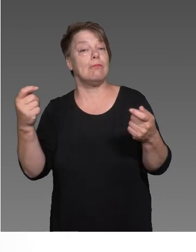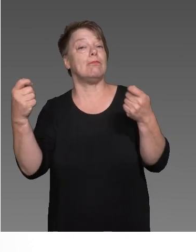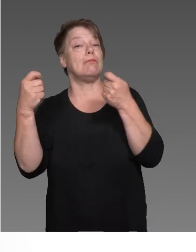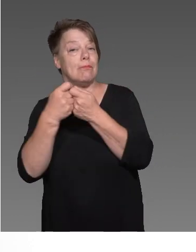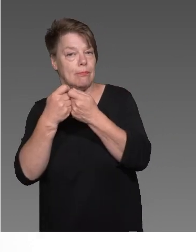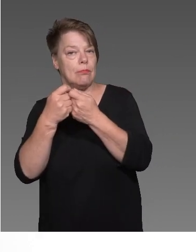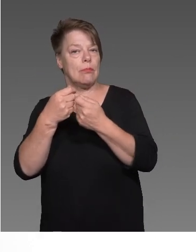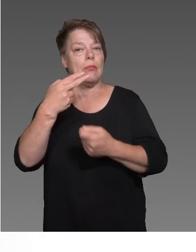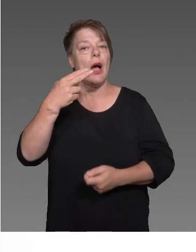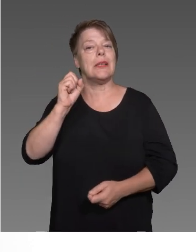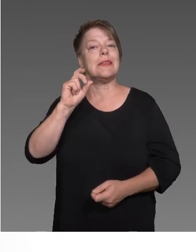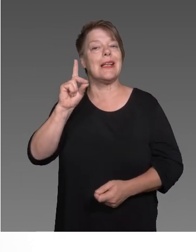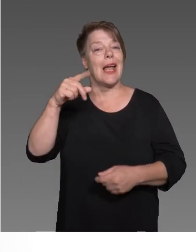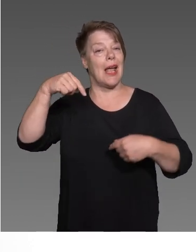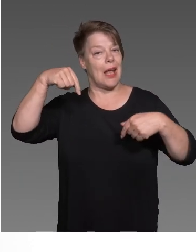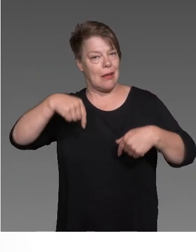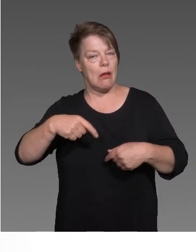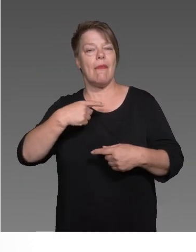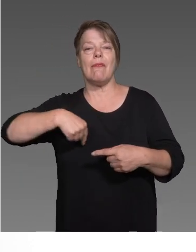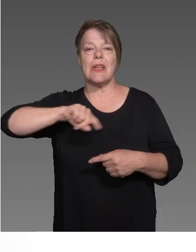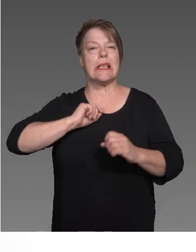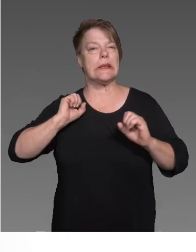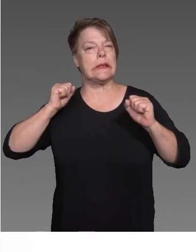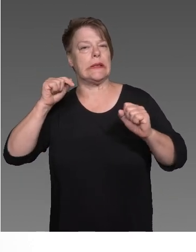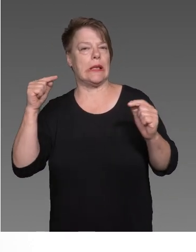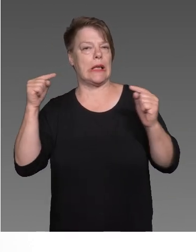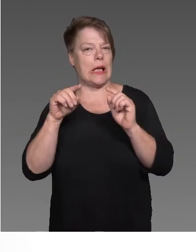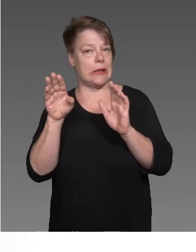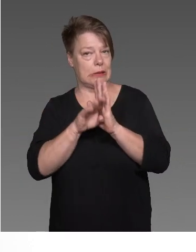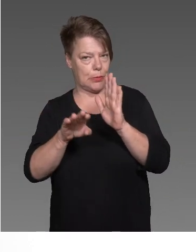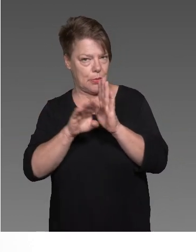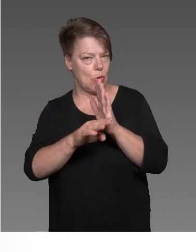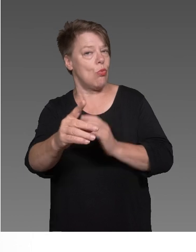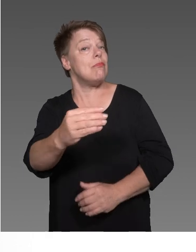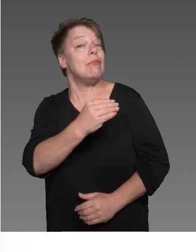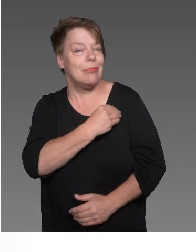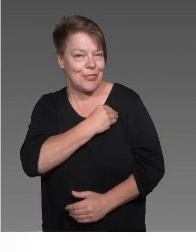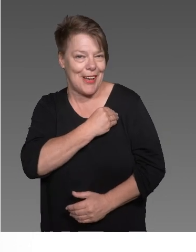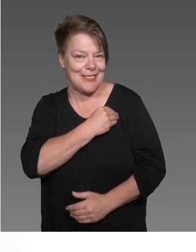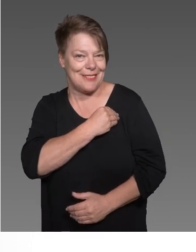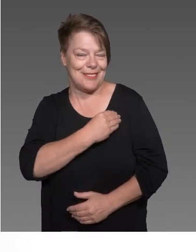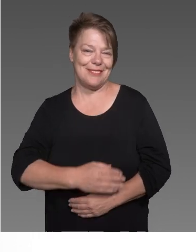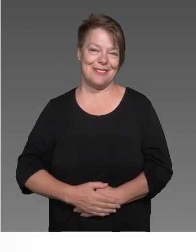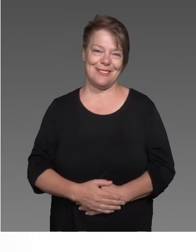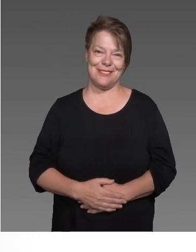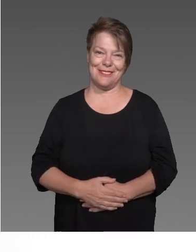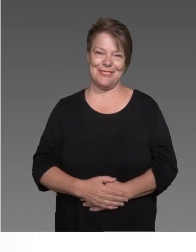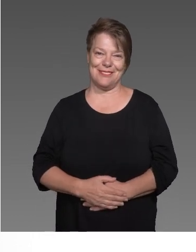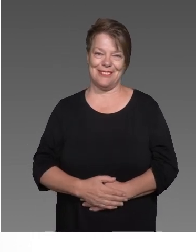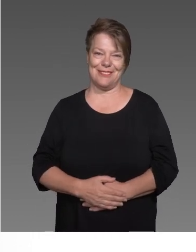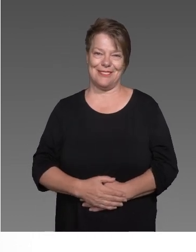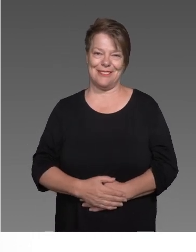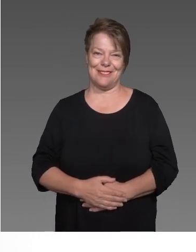zu kontaktieren. Wir an der HSD setzen uns aktiv für den Schutz vor Diskriminierung ein. Sprechen Sie uns an!